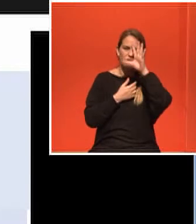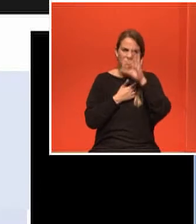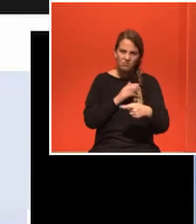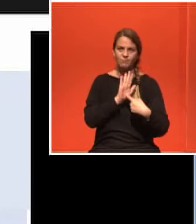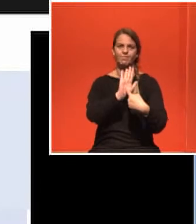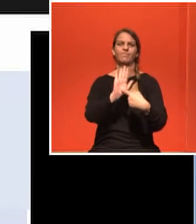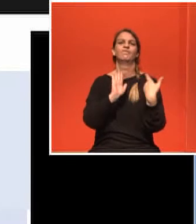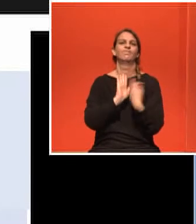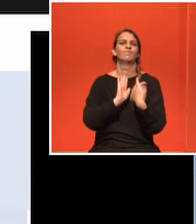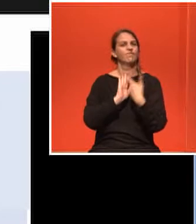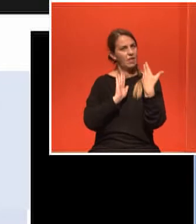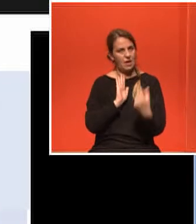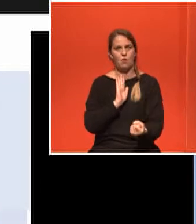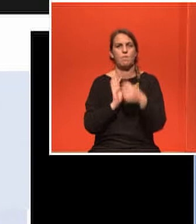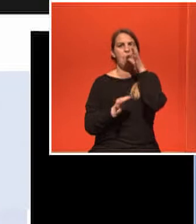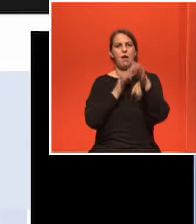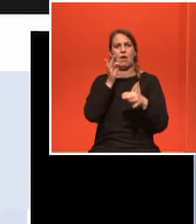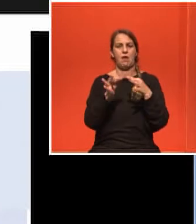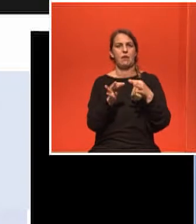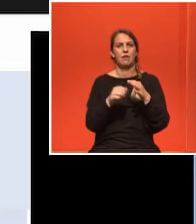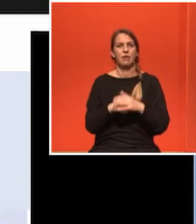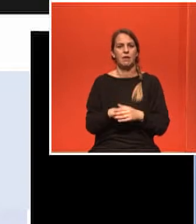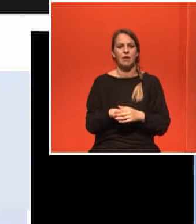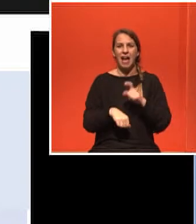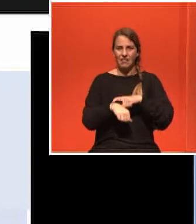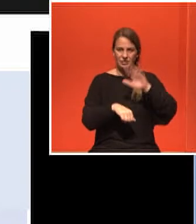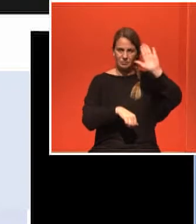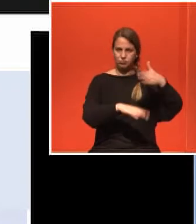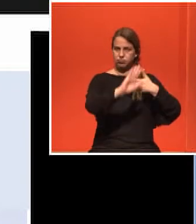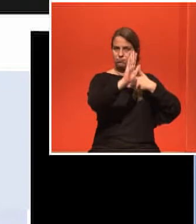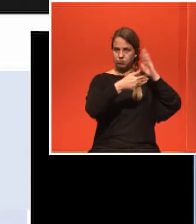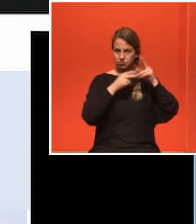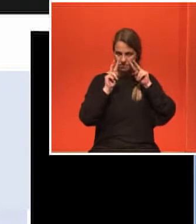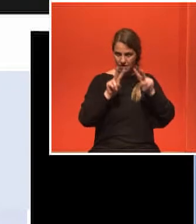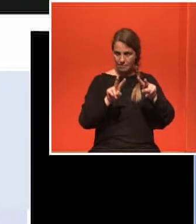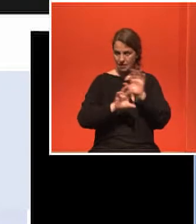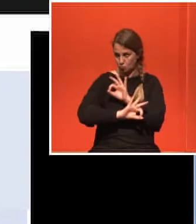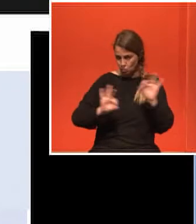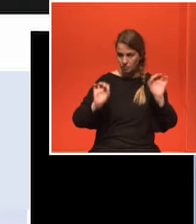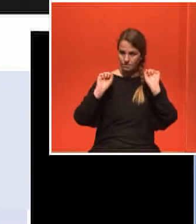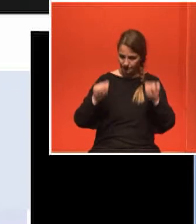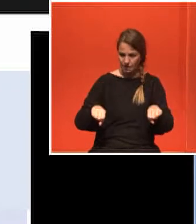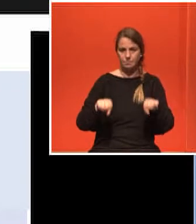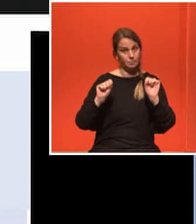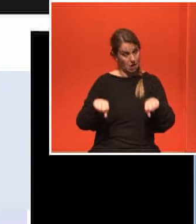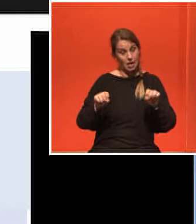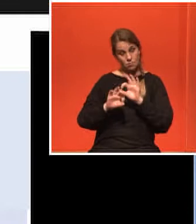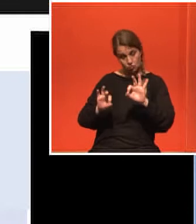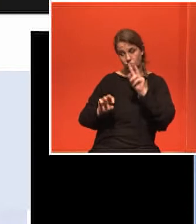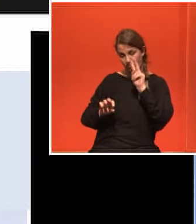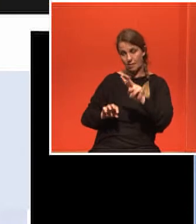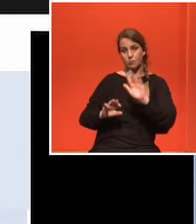το εξηγήσουμε γιατί φαντάζομαι παρακολουθείτε τις διαφάνειες φαίνονται τώρα βεβαίως κύριε Καθηγητά φαίνονται πολύ ωραία